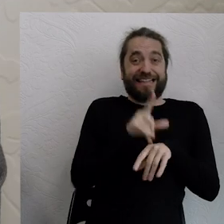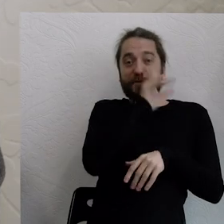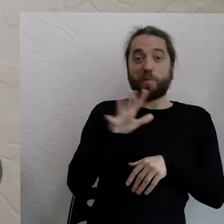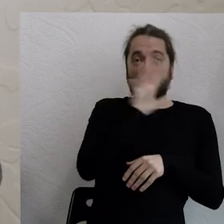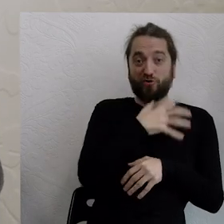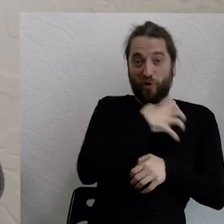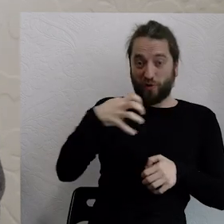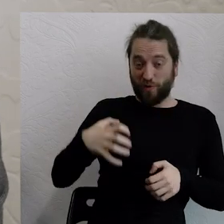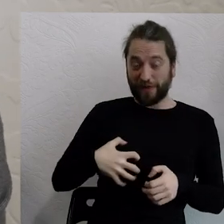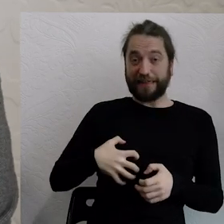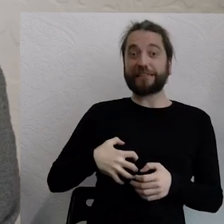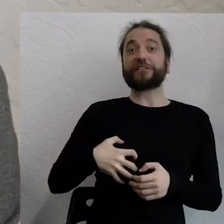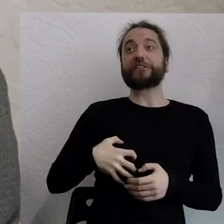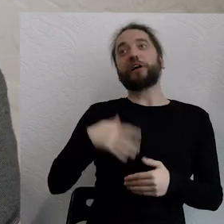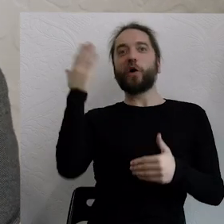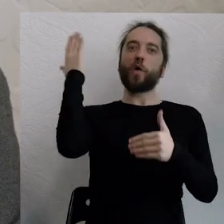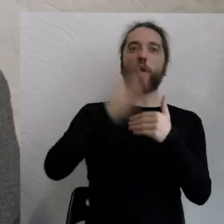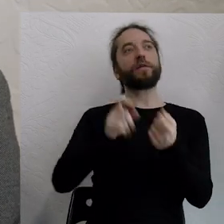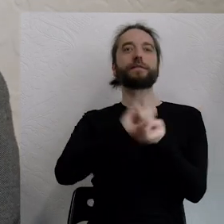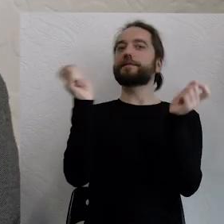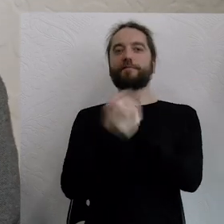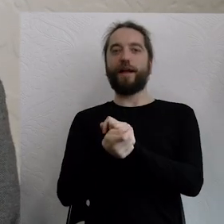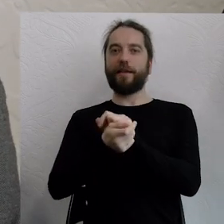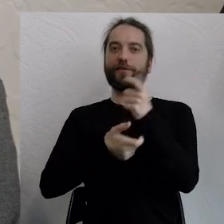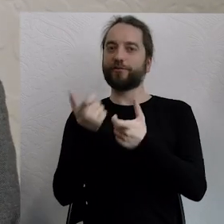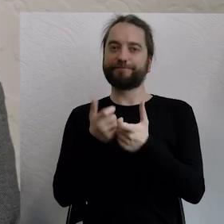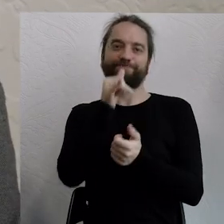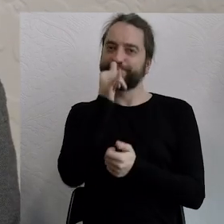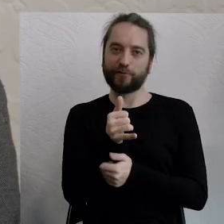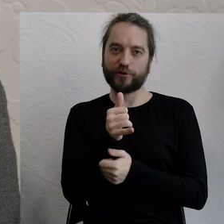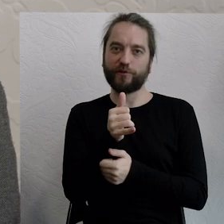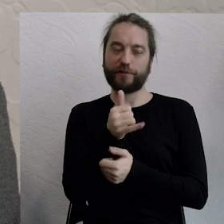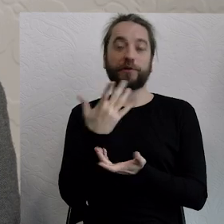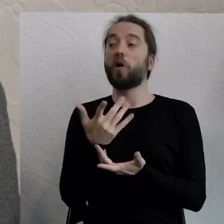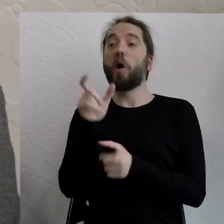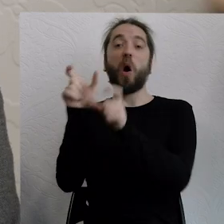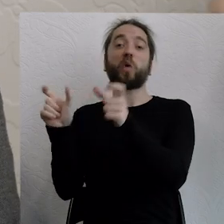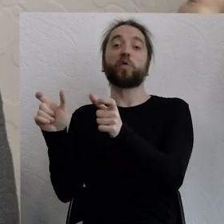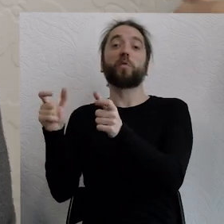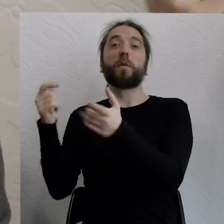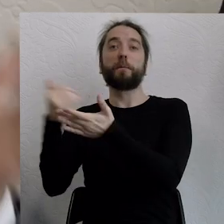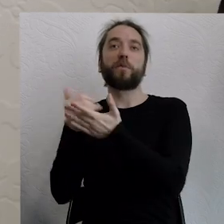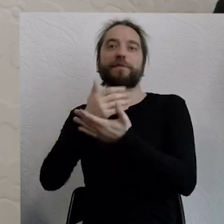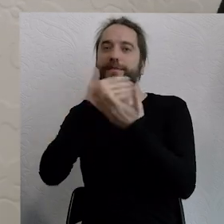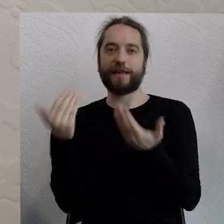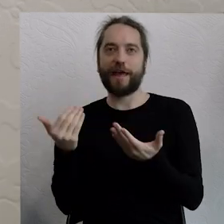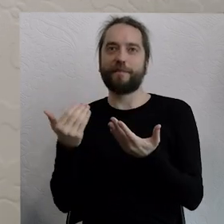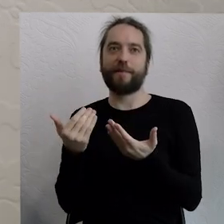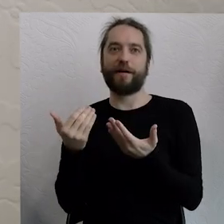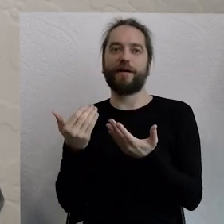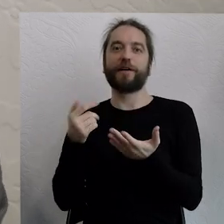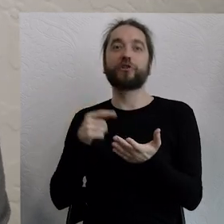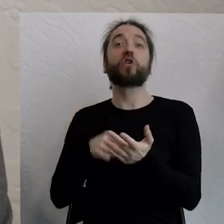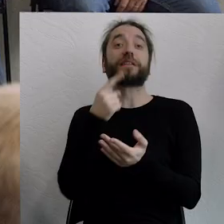pozwala, żebyśmy powiedzieli, słuchajcie, musimy zmienić system społeczno-gospodarczy, bo już nikt tego nie będzie chciał zrobić. Więc ta wizja tego, że on sam